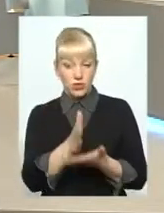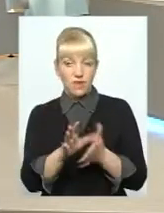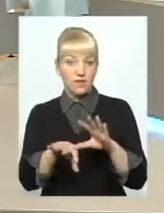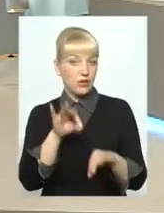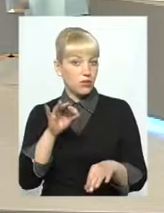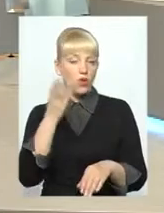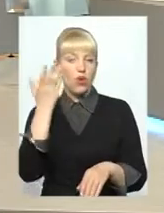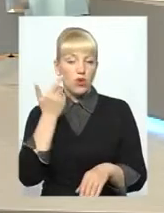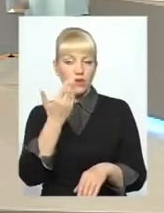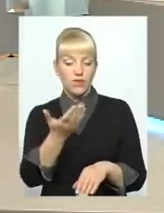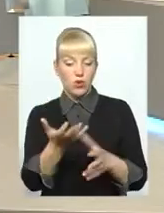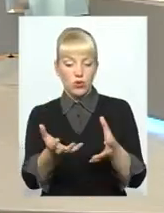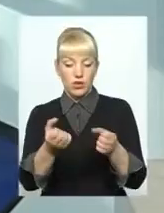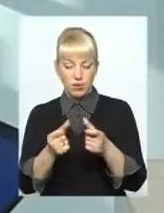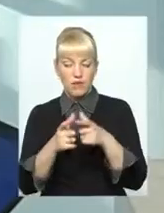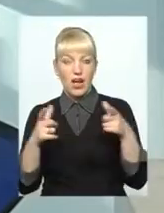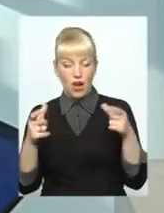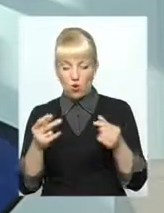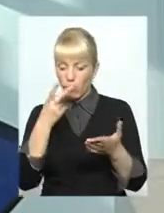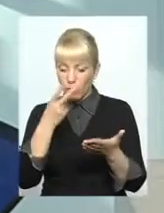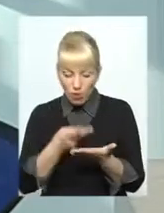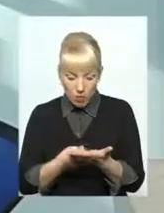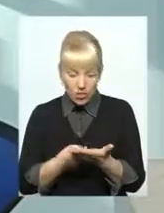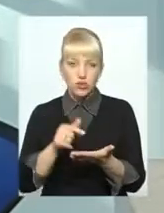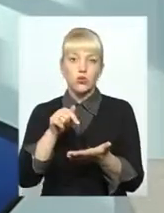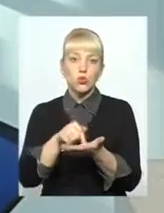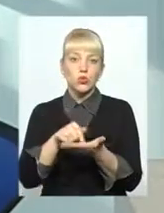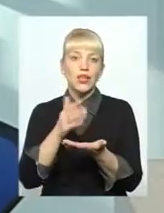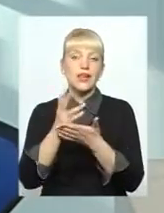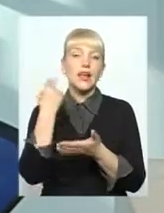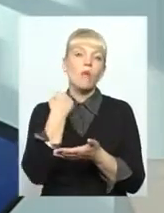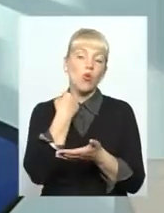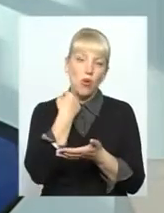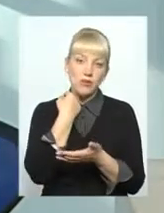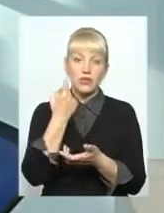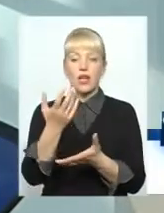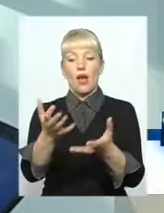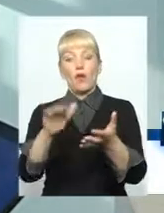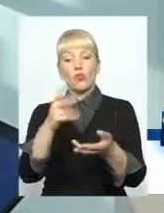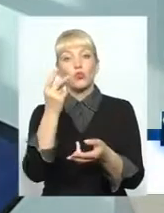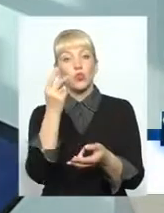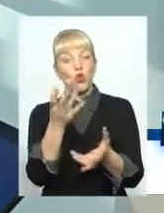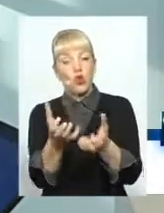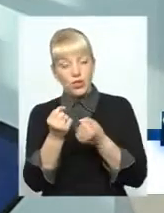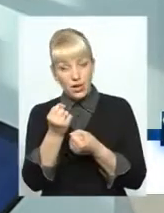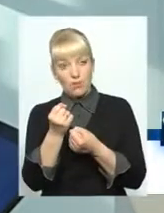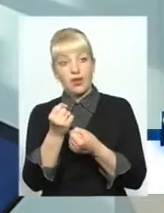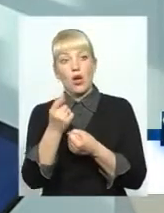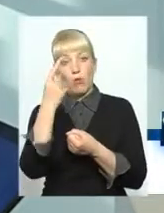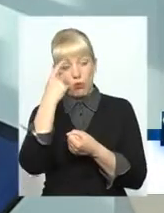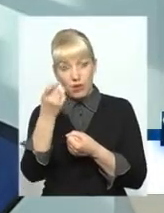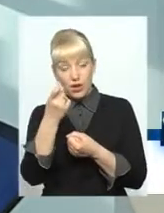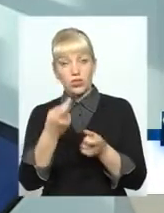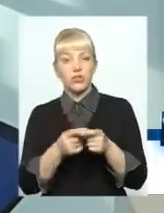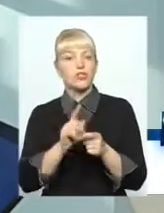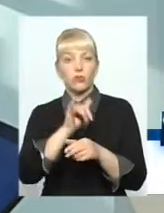Коли він отримав рахунок, побачив суму заборгованості, потім отримав попередження, то щоб не допустити до цього,